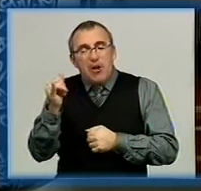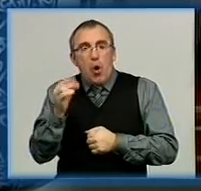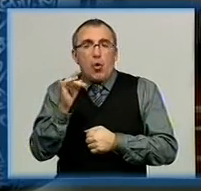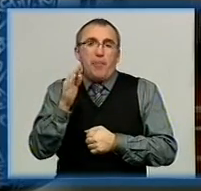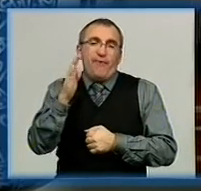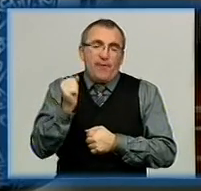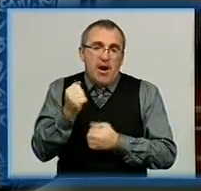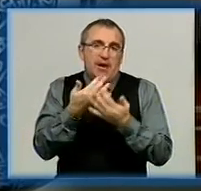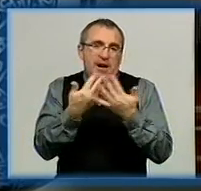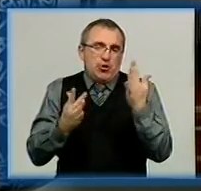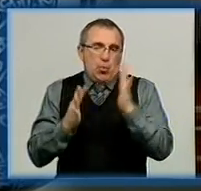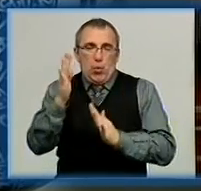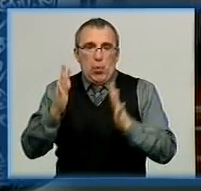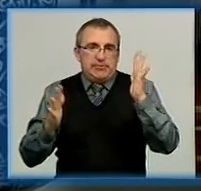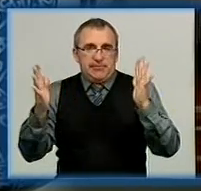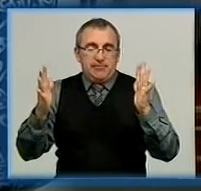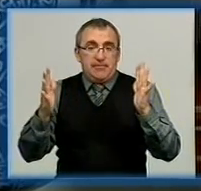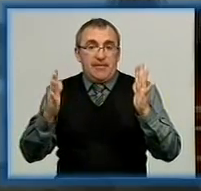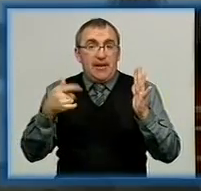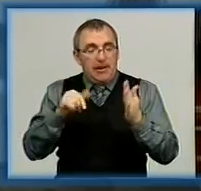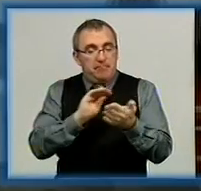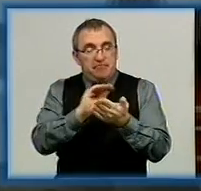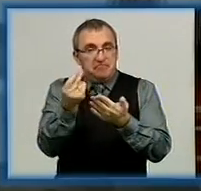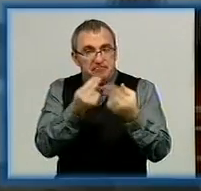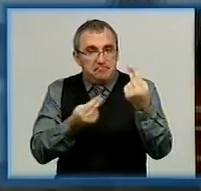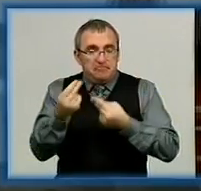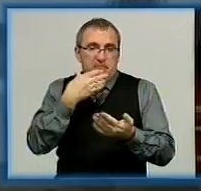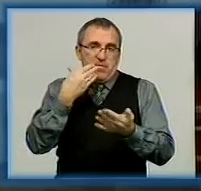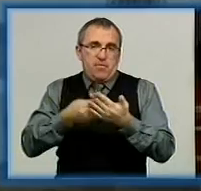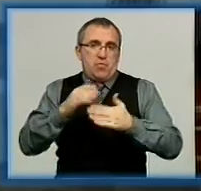інших рослин. В доробку майстрині є авторські писанкарські роботи.